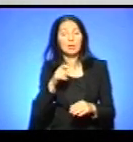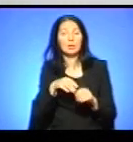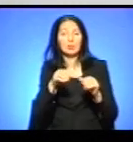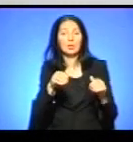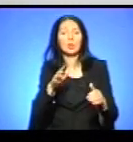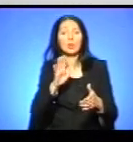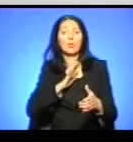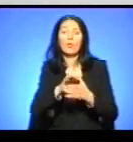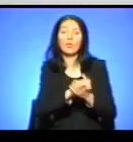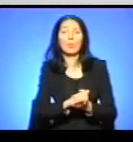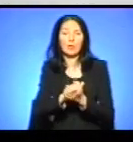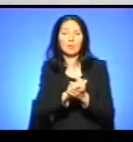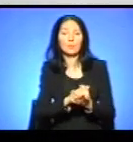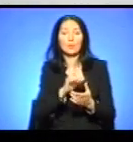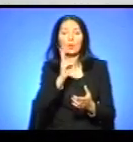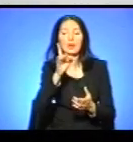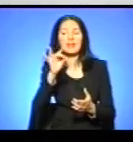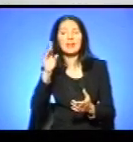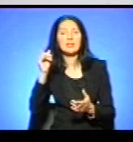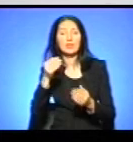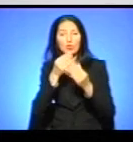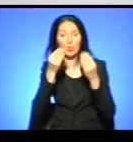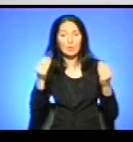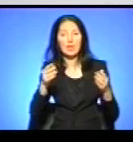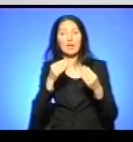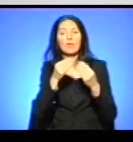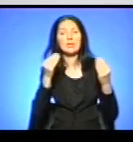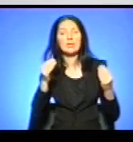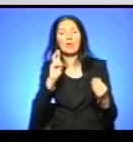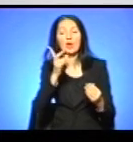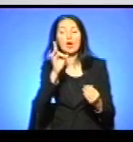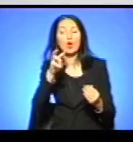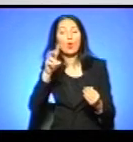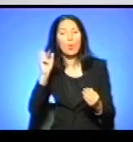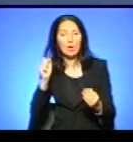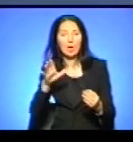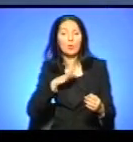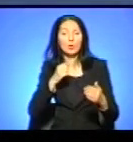У Крайзнавчому музеї виставка «Промка» триватиме до 1 вересня.